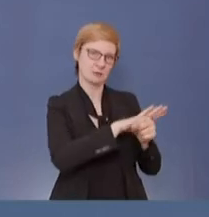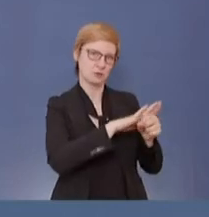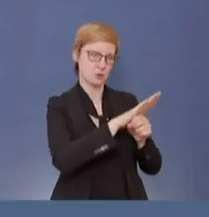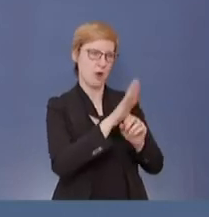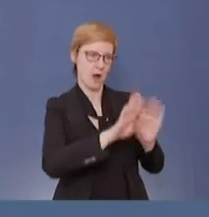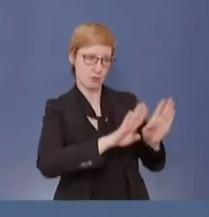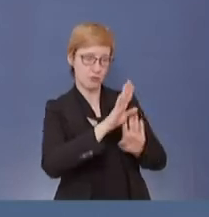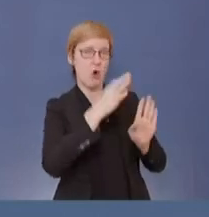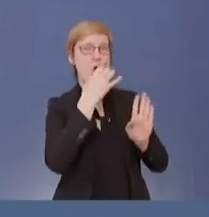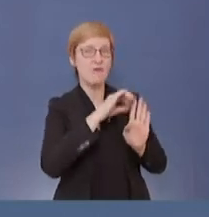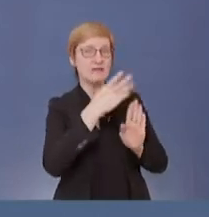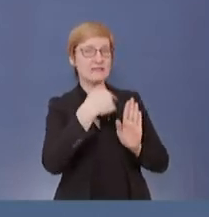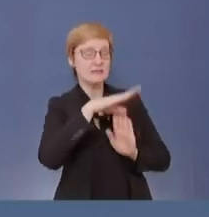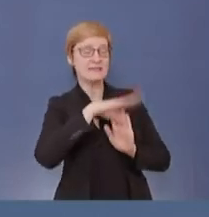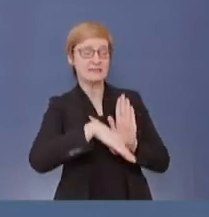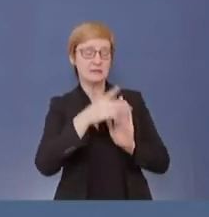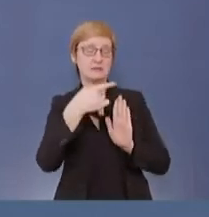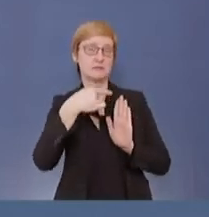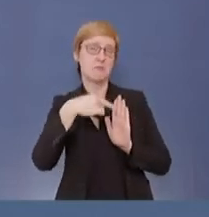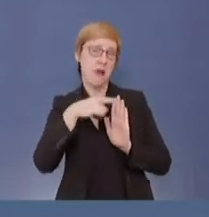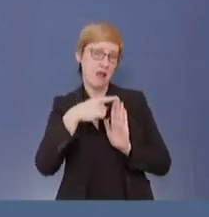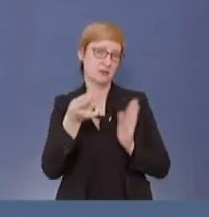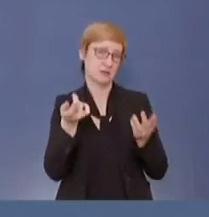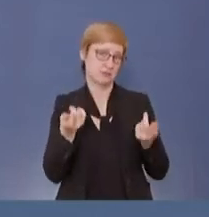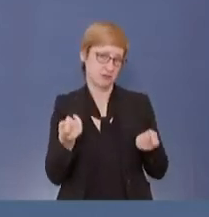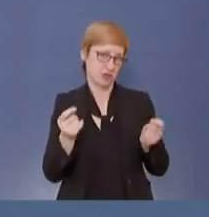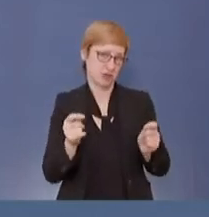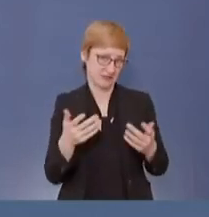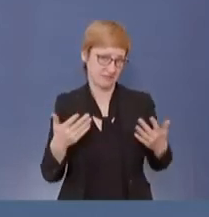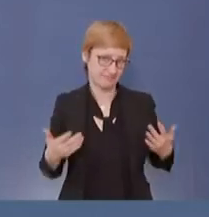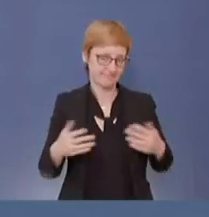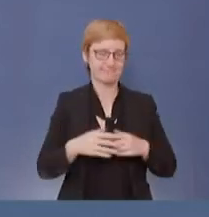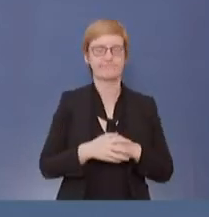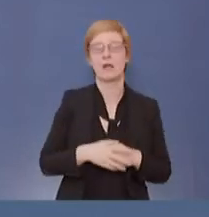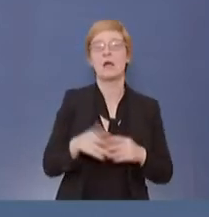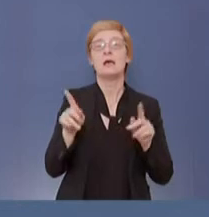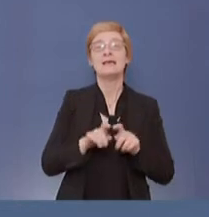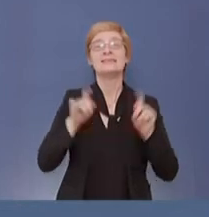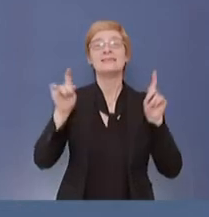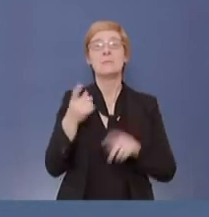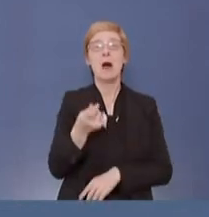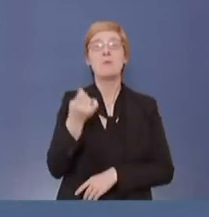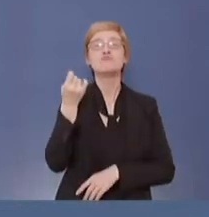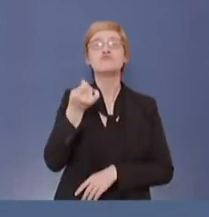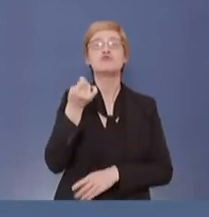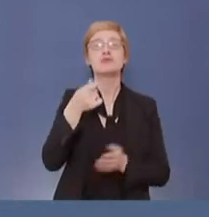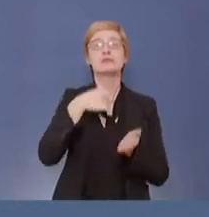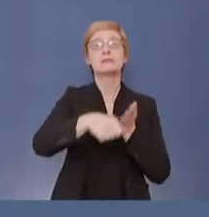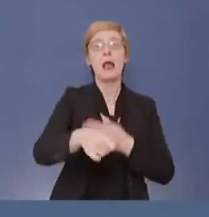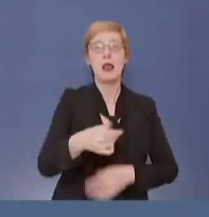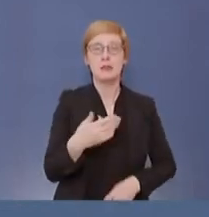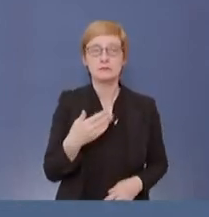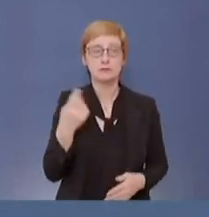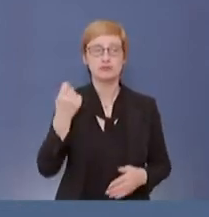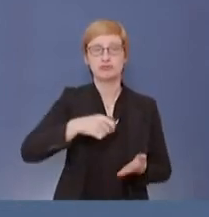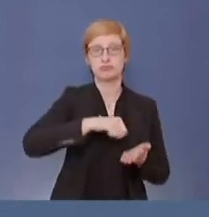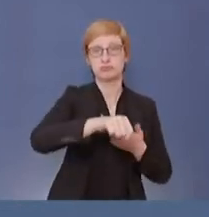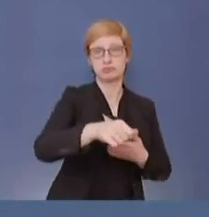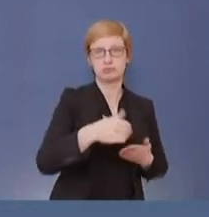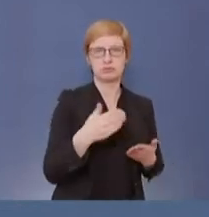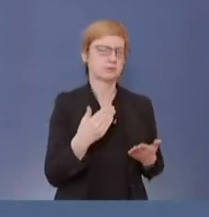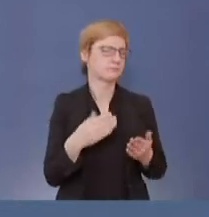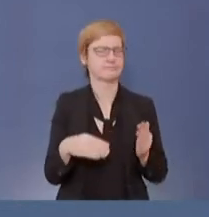so schnell wie möglich beschließen können. Denn Bußgelder sind ausdrücklich dort nicht vorgesehen.